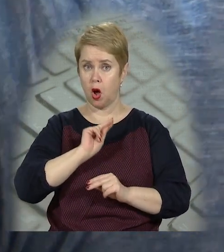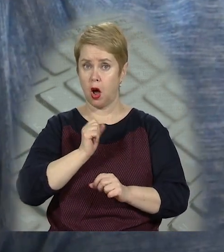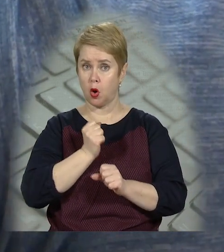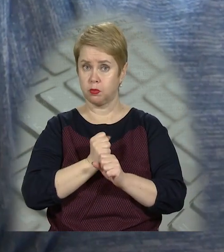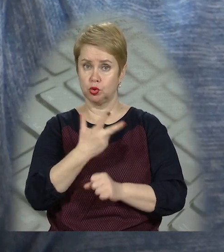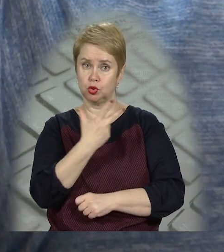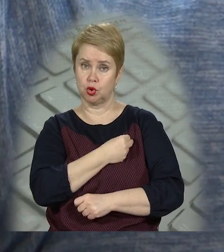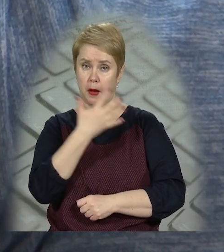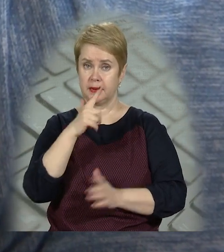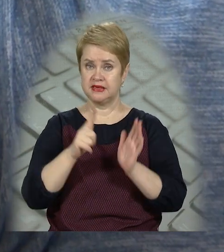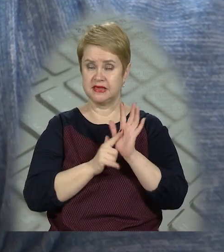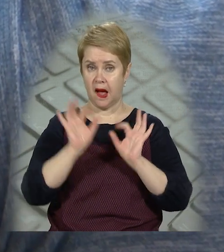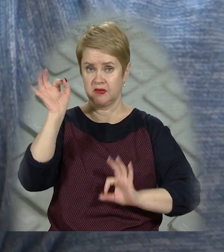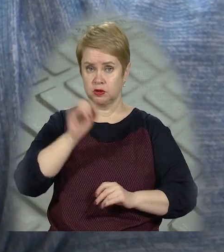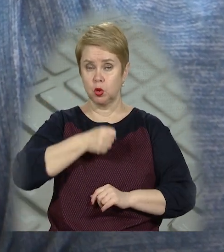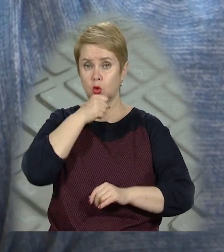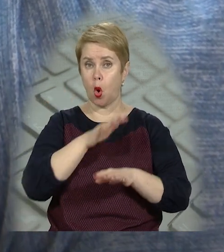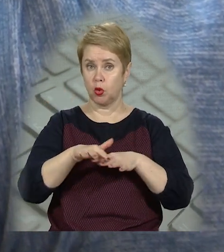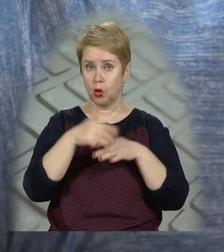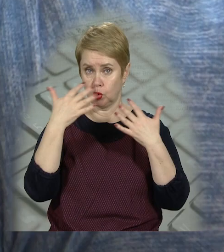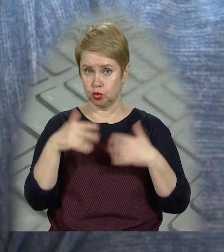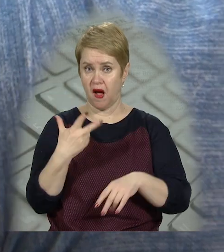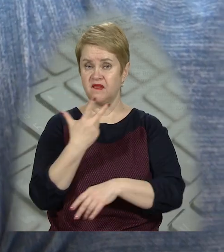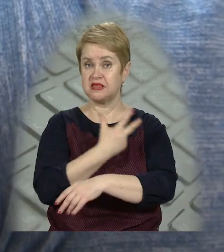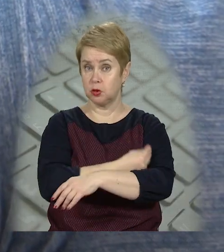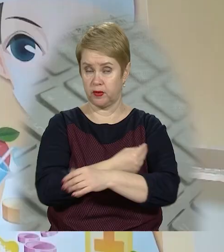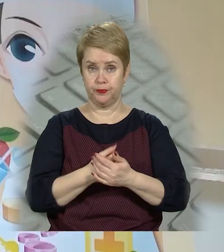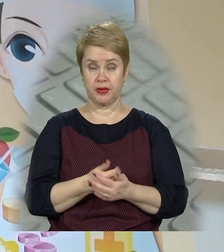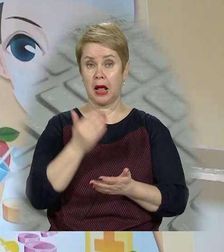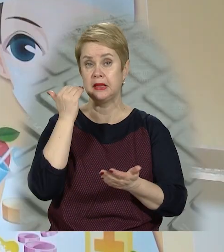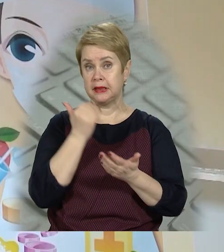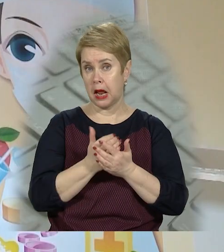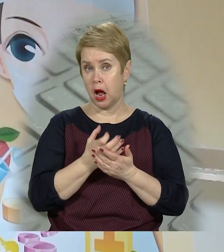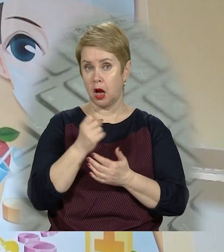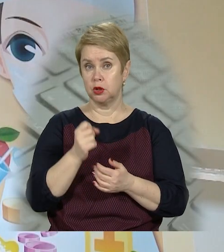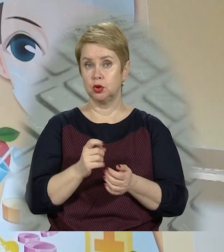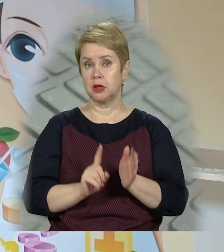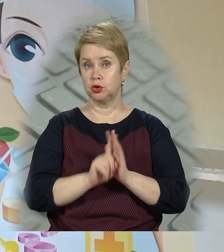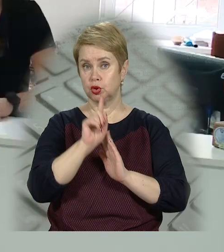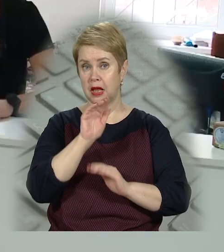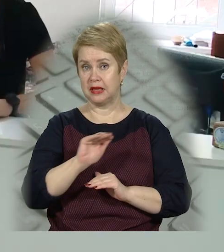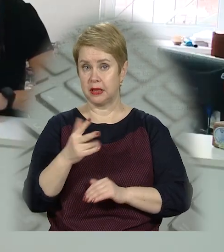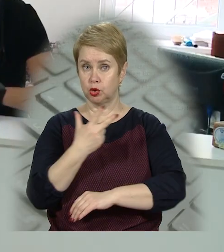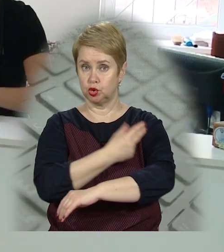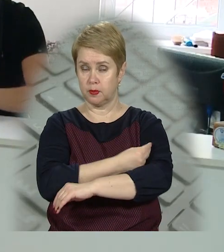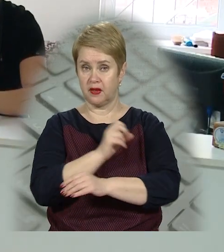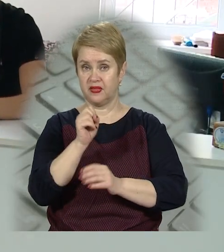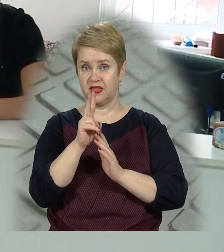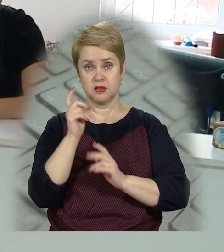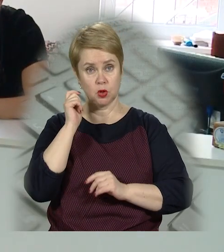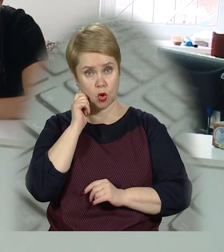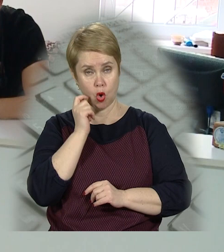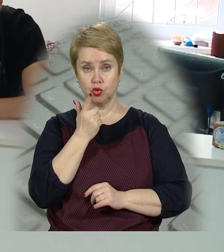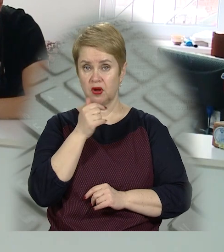щеплення. 57% дорослого населення вже вакцинувалися. Наразі щеплювати почали дітей віком від 12 років.